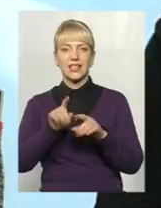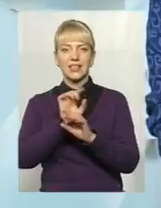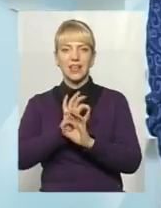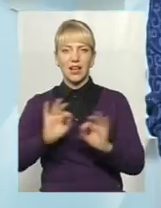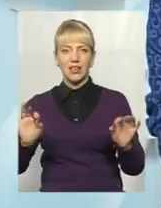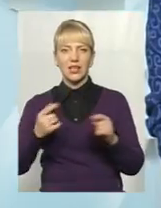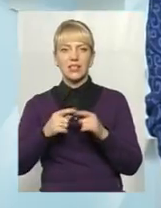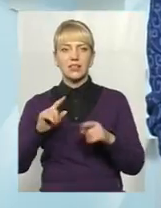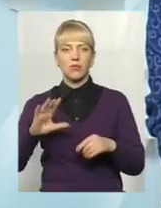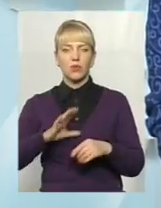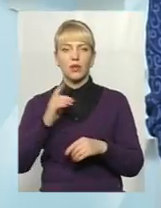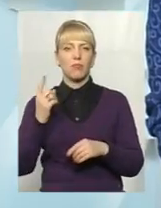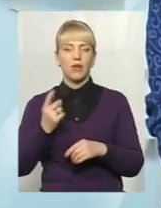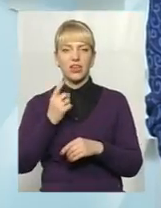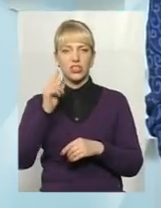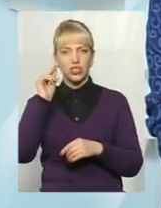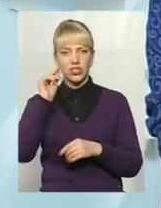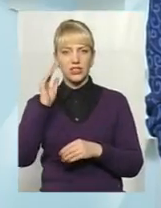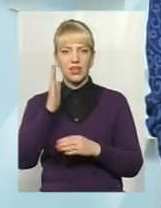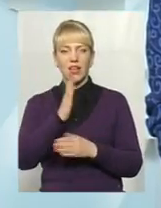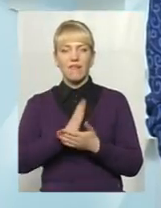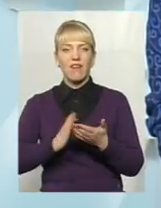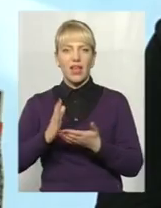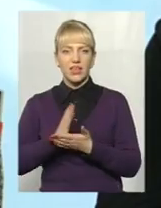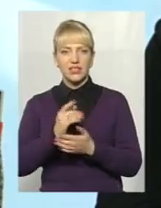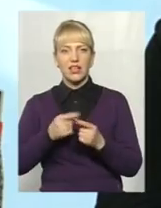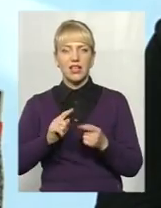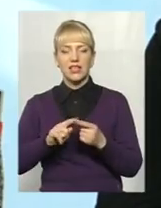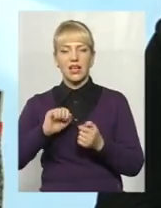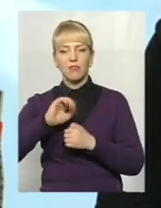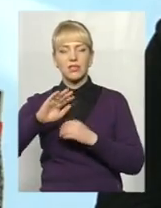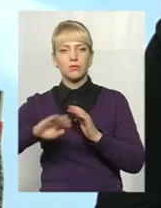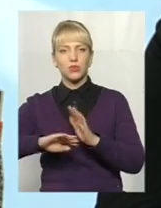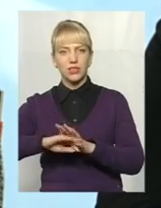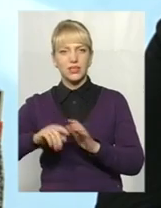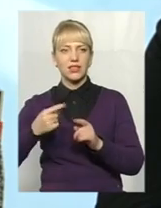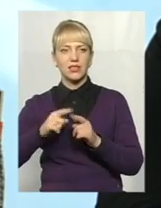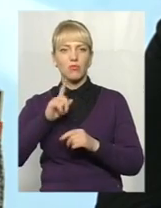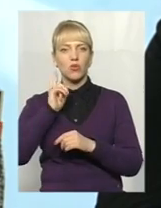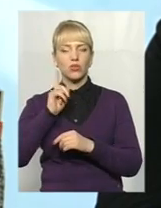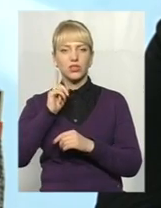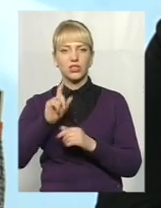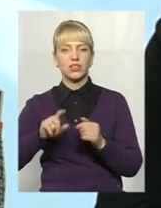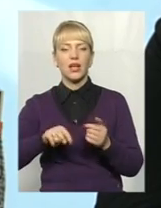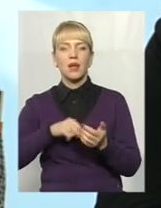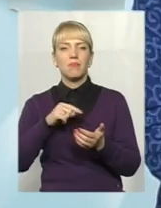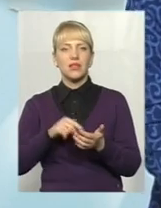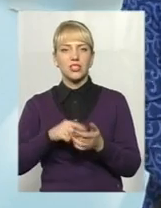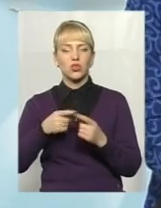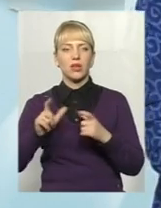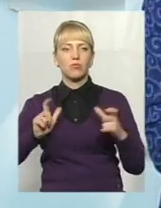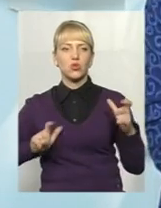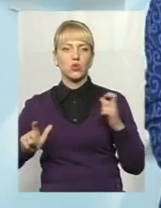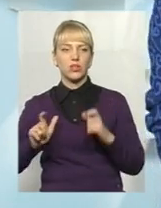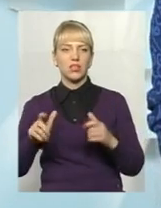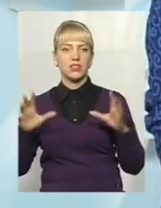перші числа вересня. Ви знаєте, що Кам'янець-Подільське це молодіжне місто до того всього, вся кількість студентів була Тобто студентство вже